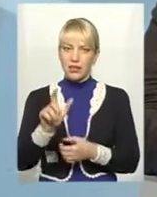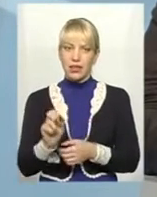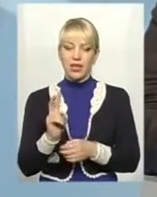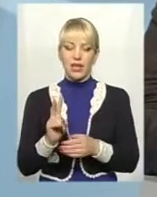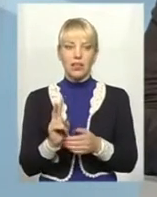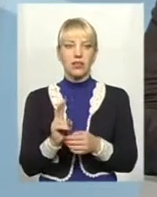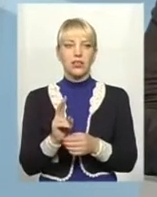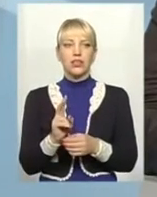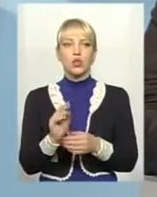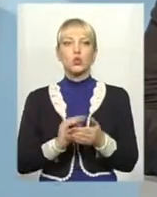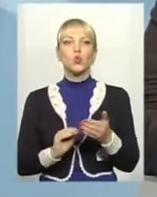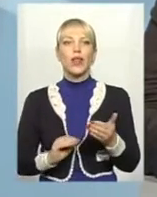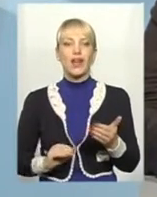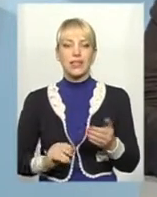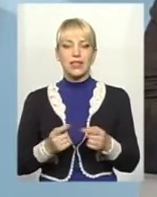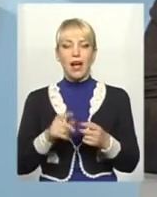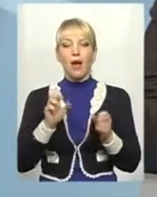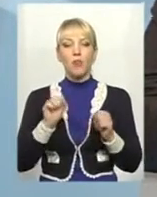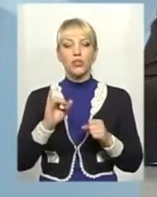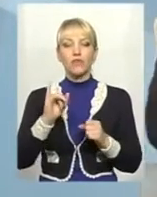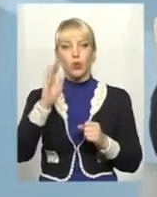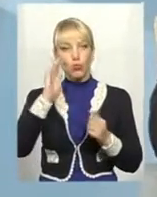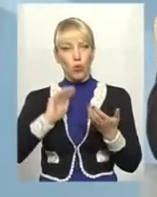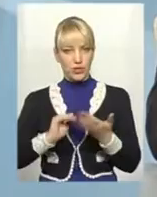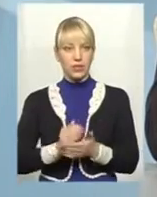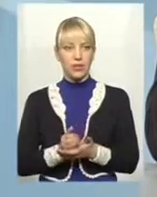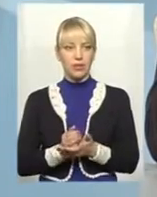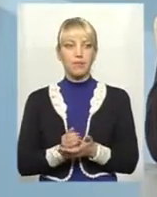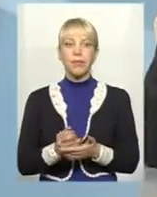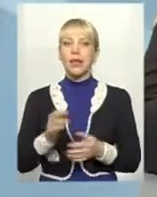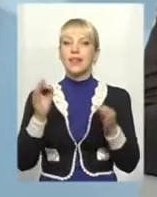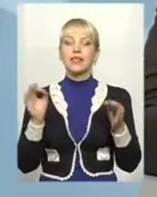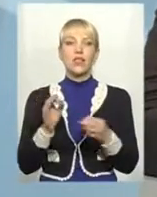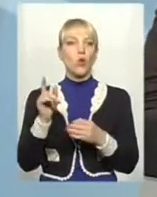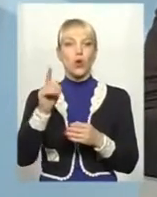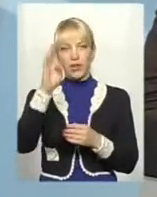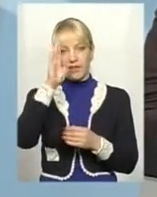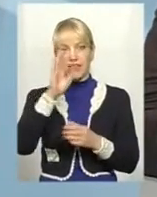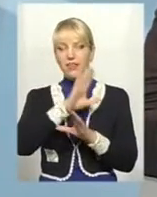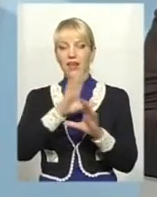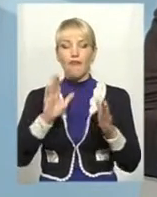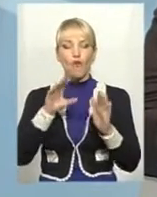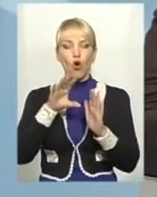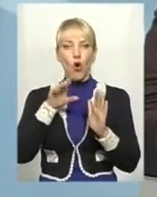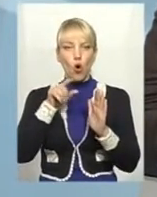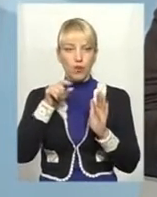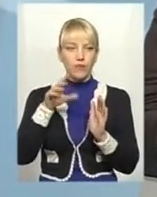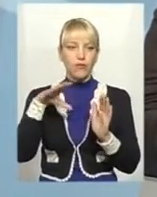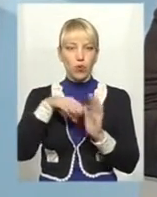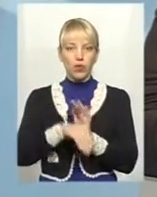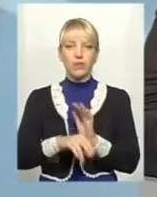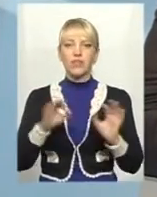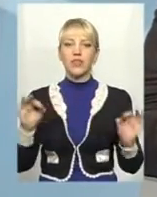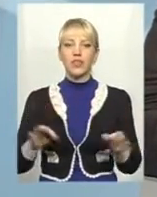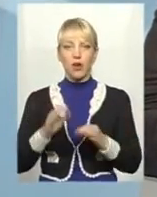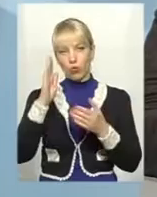можливо, як і політика, хоча ніколи він не входив ні в яку політичну партію. А